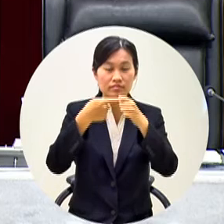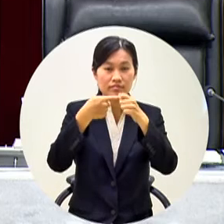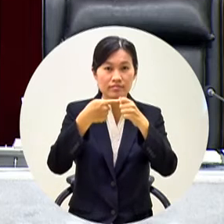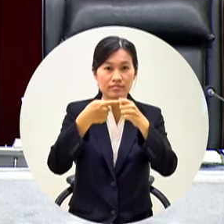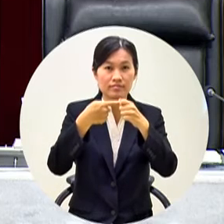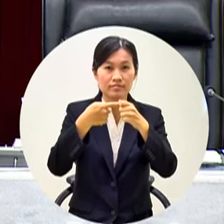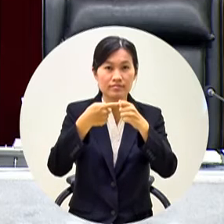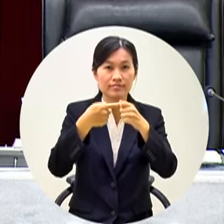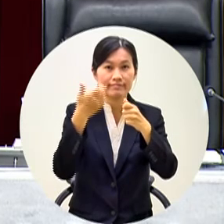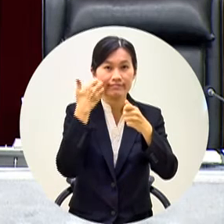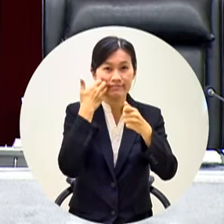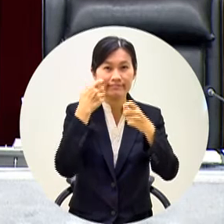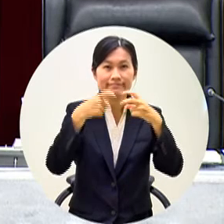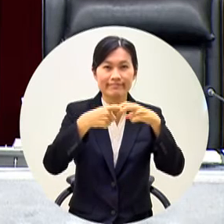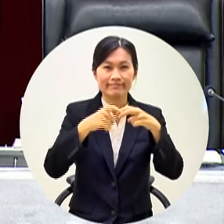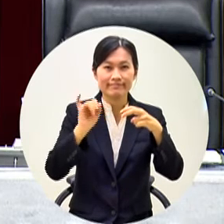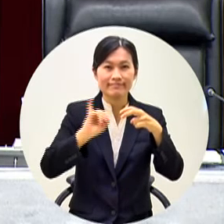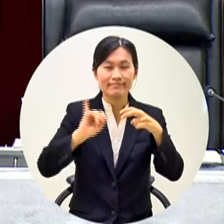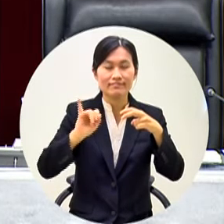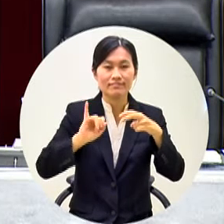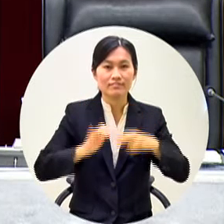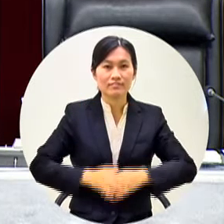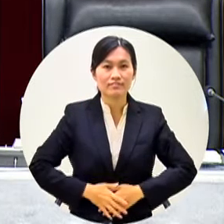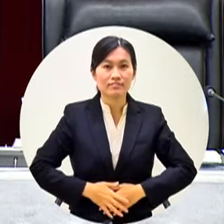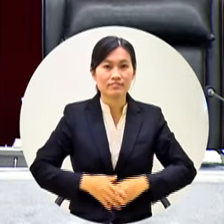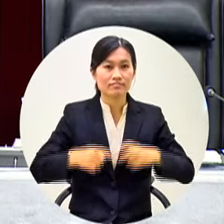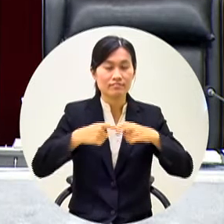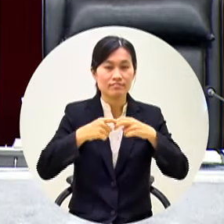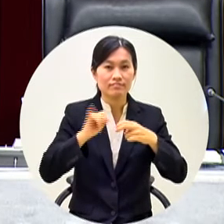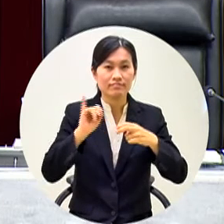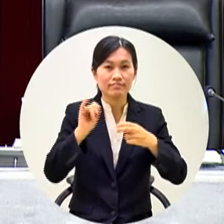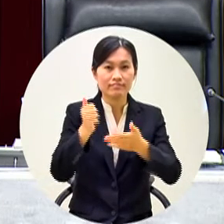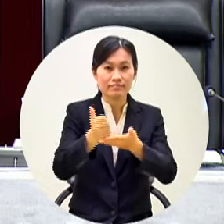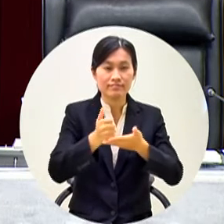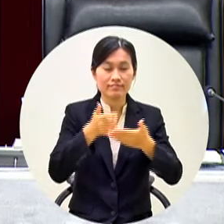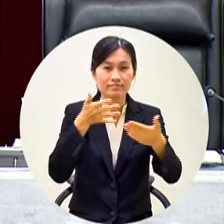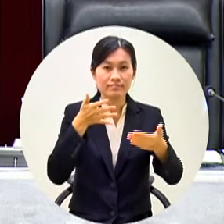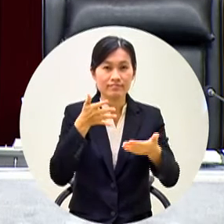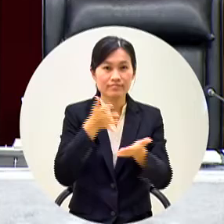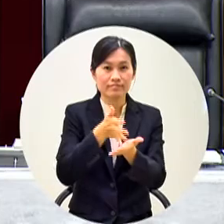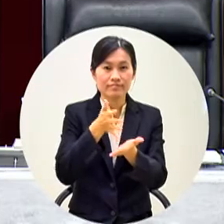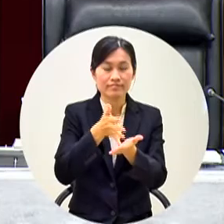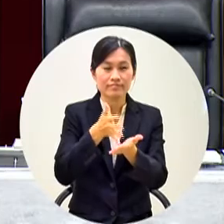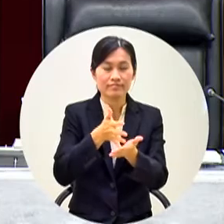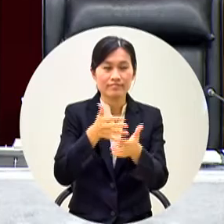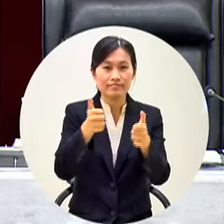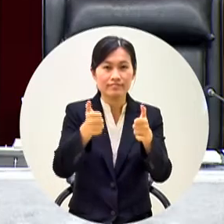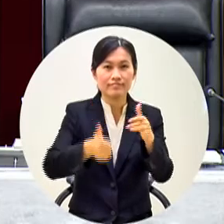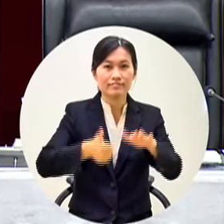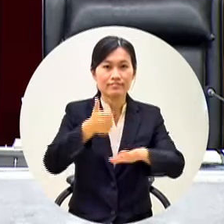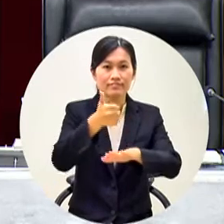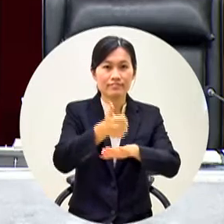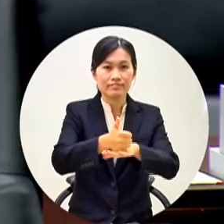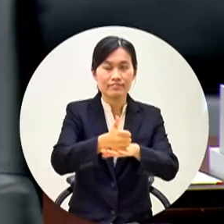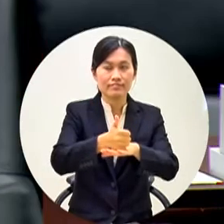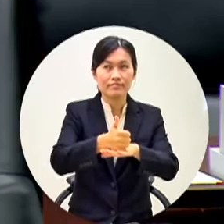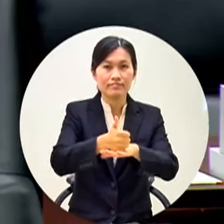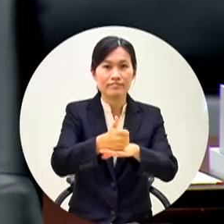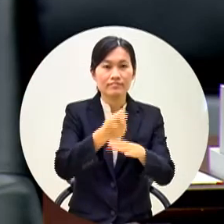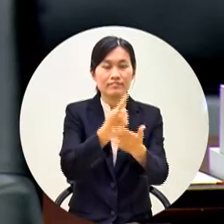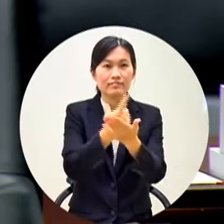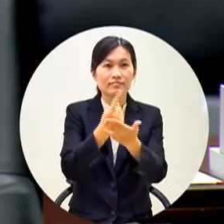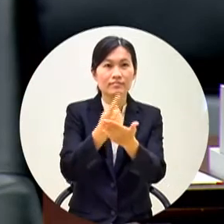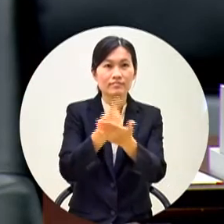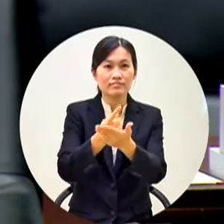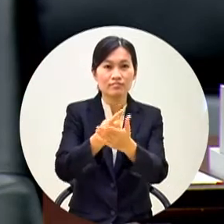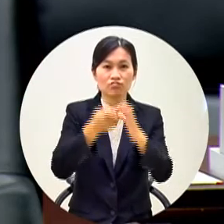詢的議員李乔盧議員李議員請發言好 謝謝主席所有在